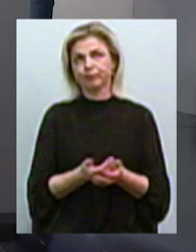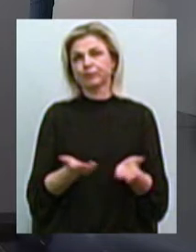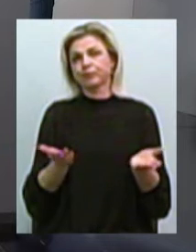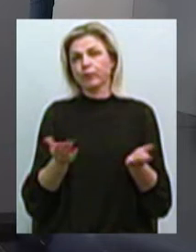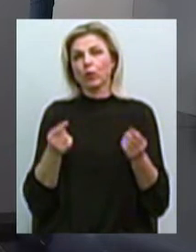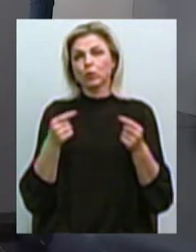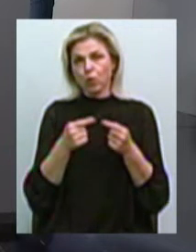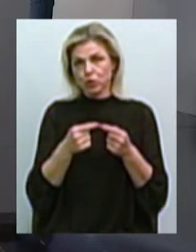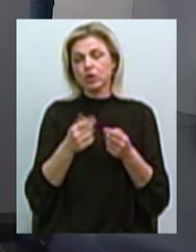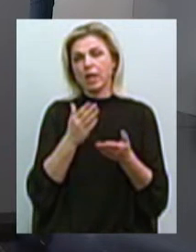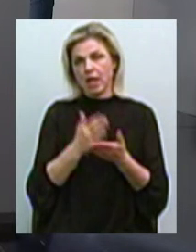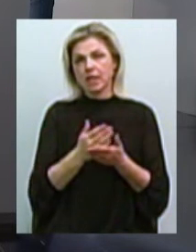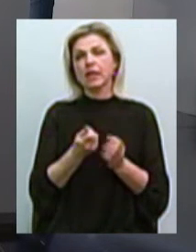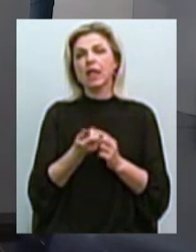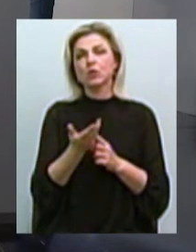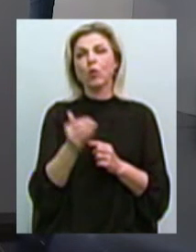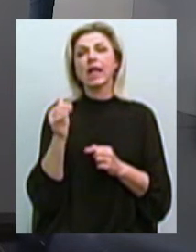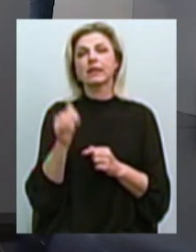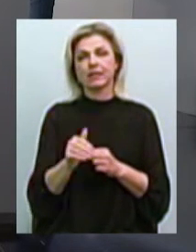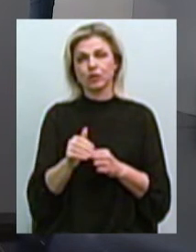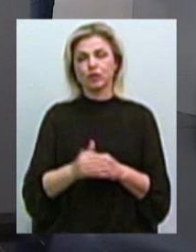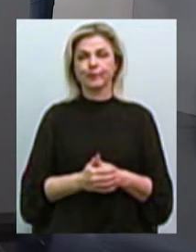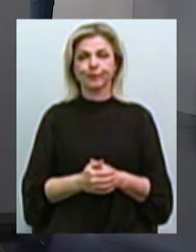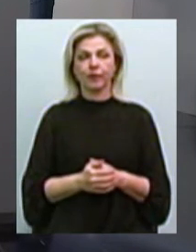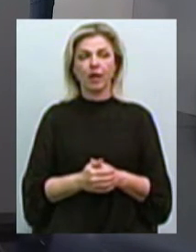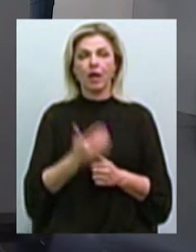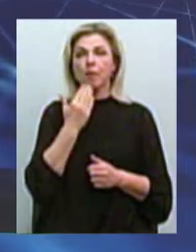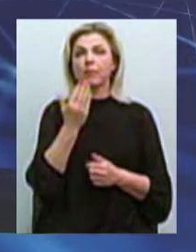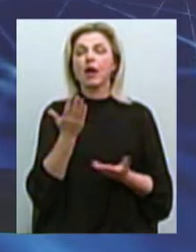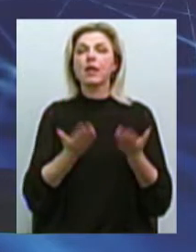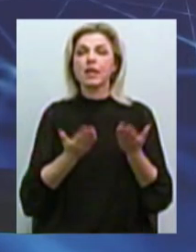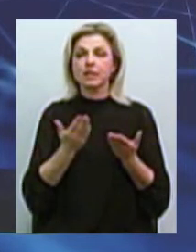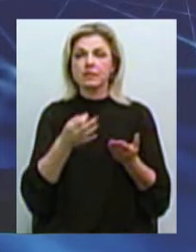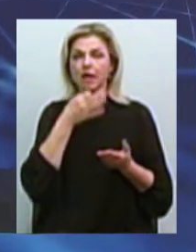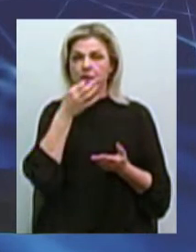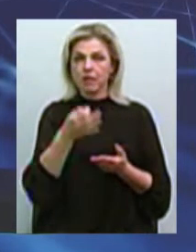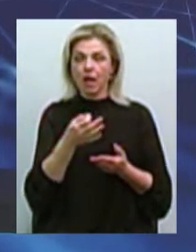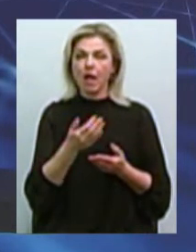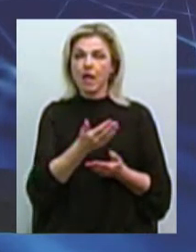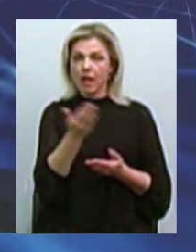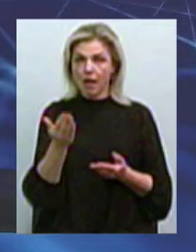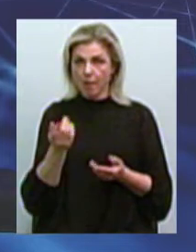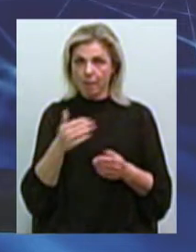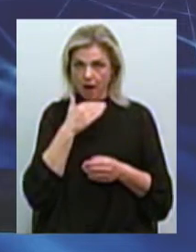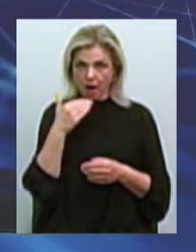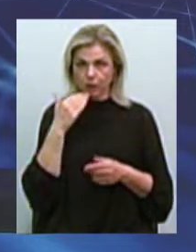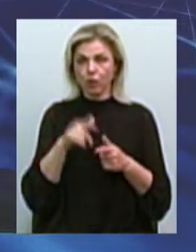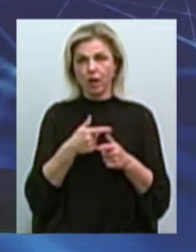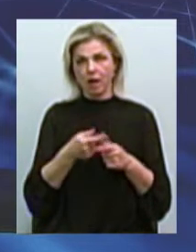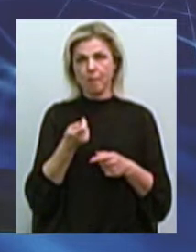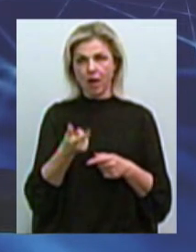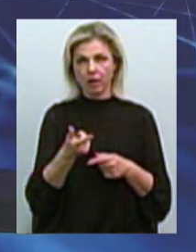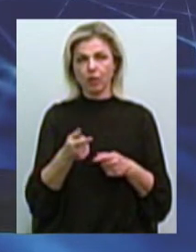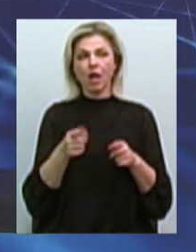точно є. А якщо сказати, їх багато чи замало в місті для